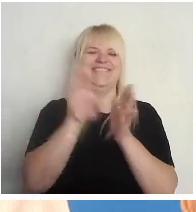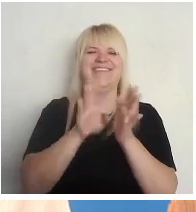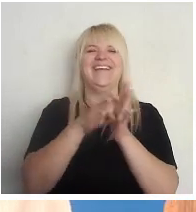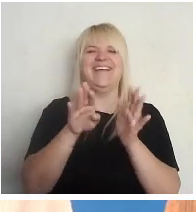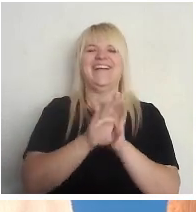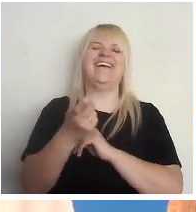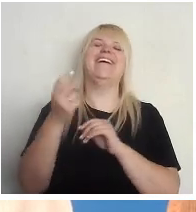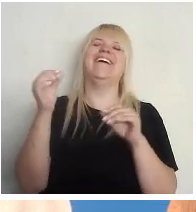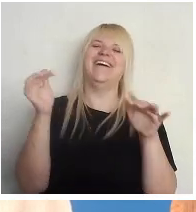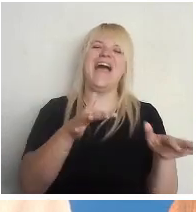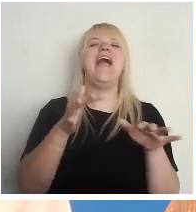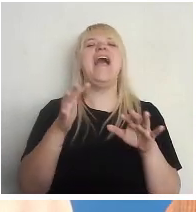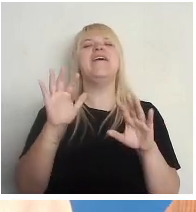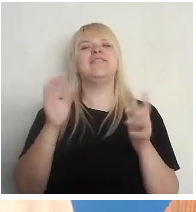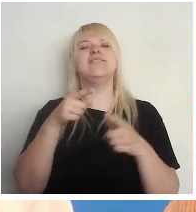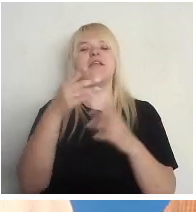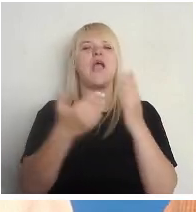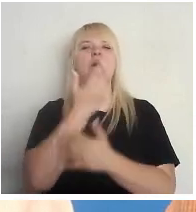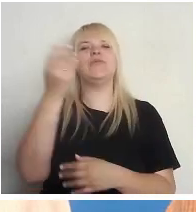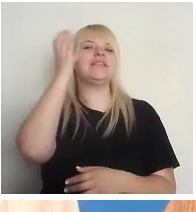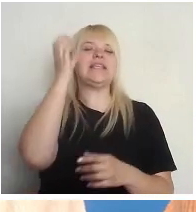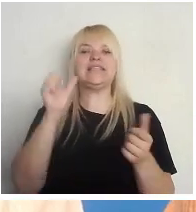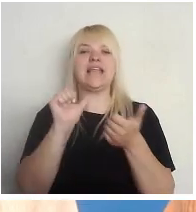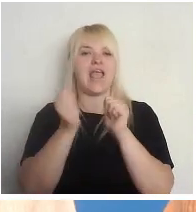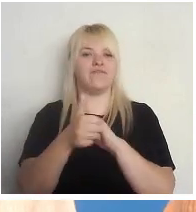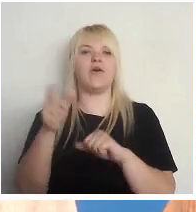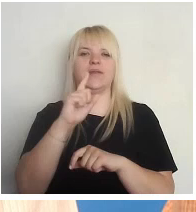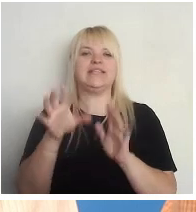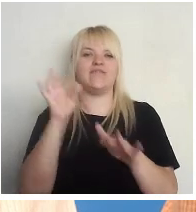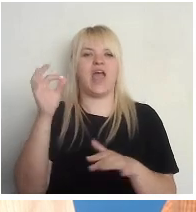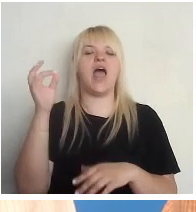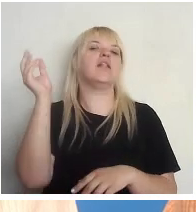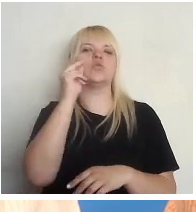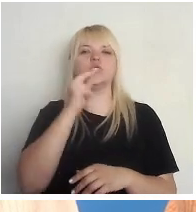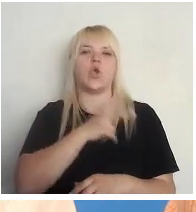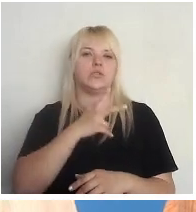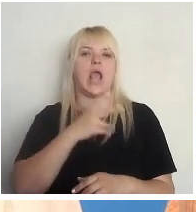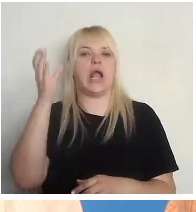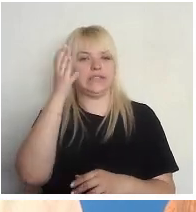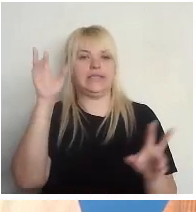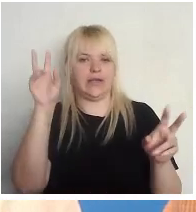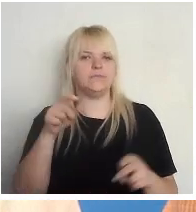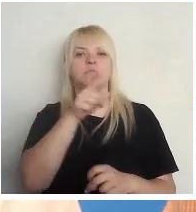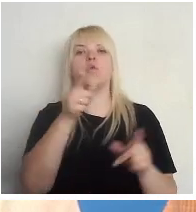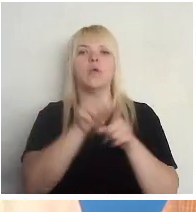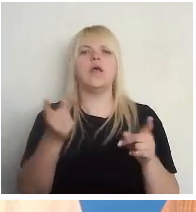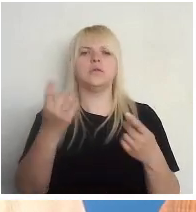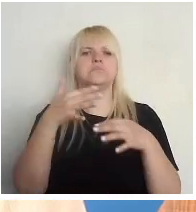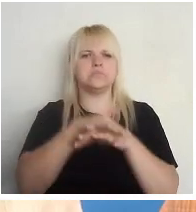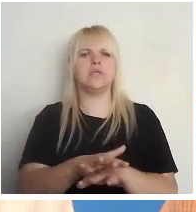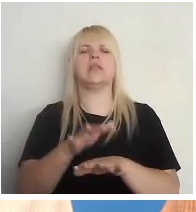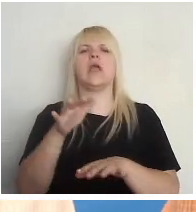jauno izglītības reformu ir tāds izvēls kurskās sociālās zinātnes, kurās arī ir integrēta šī